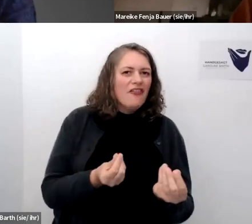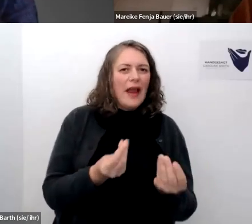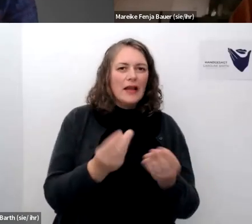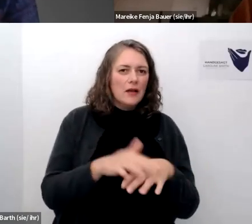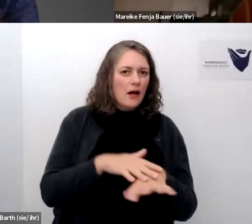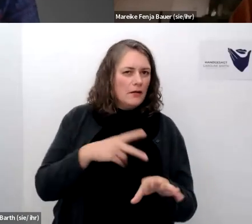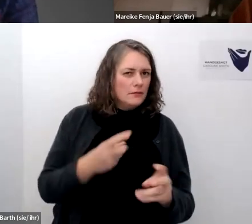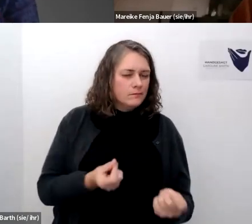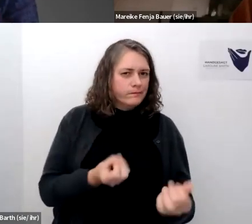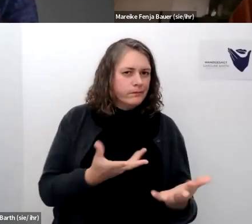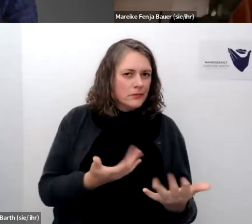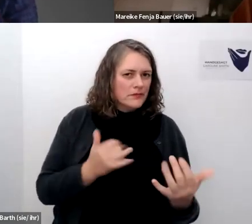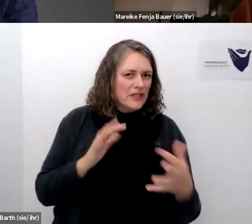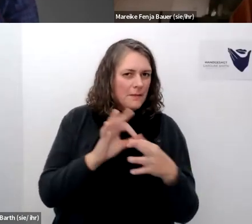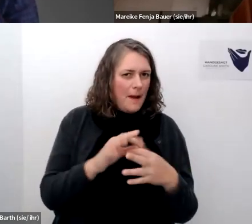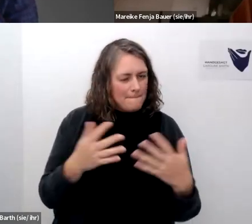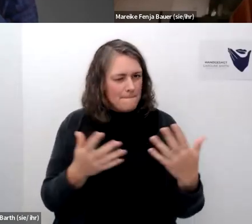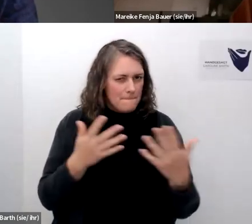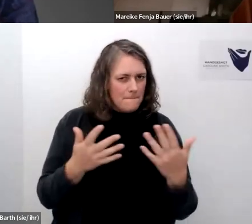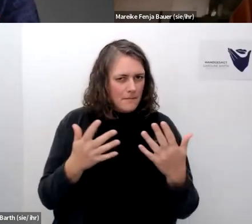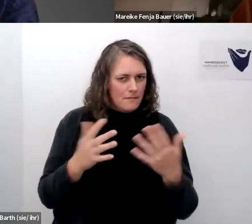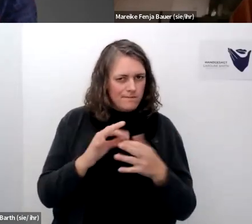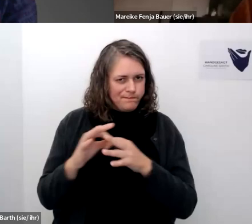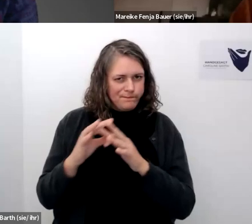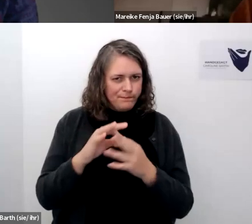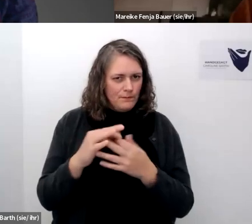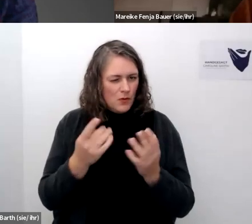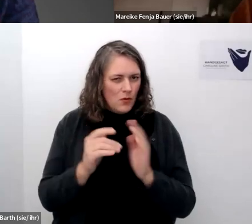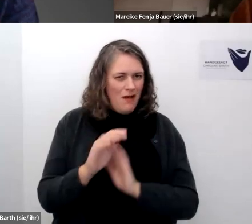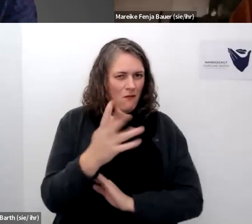miteinander gekoppelt ist und sicherlich auch einen gewissen erfolg